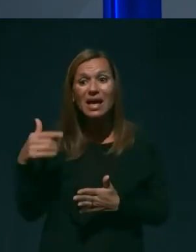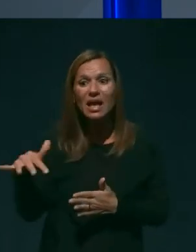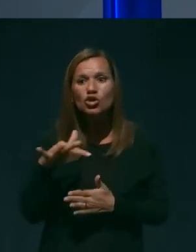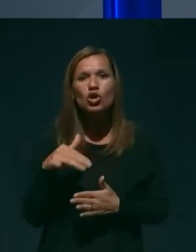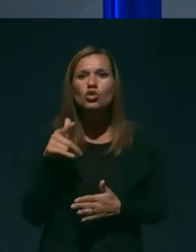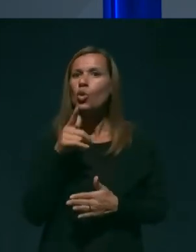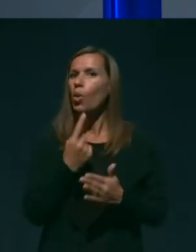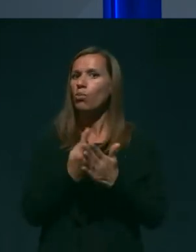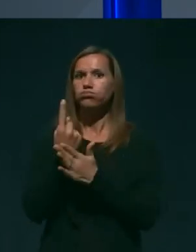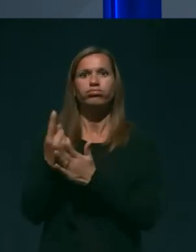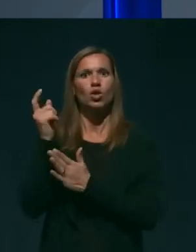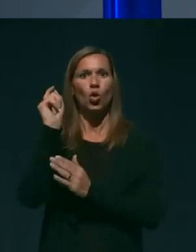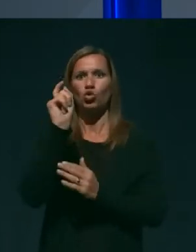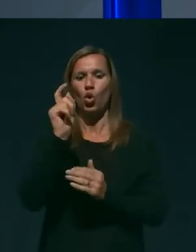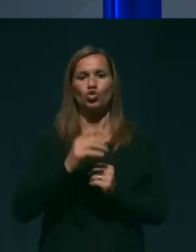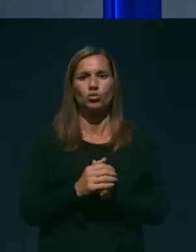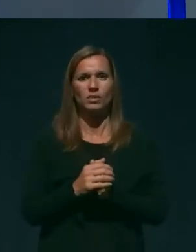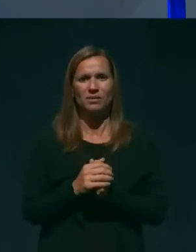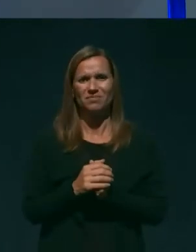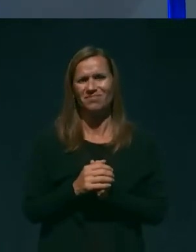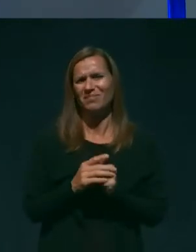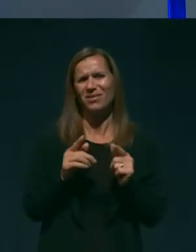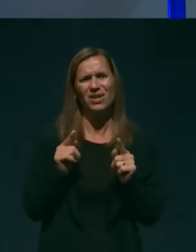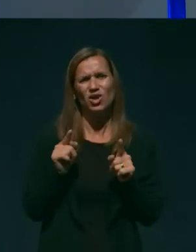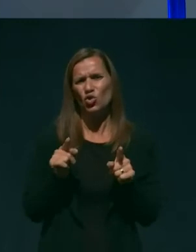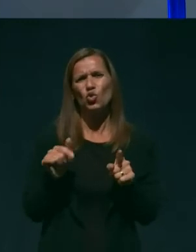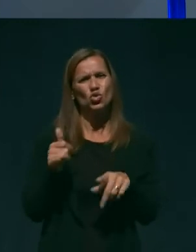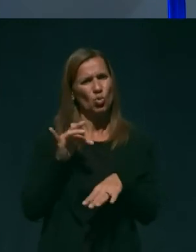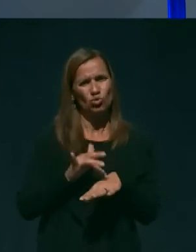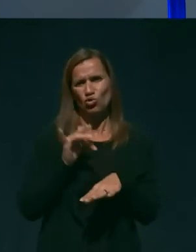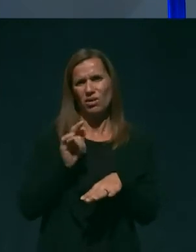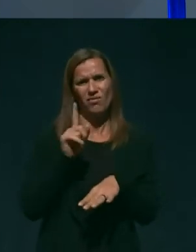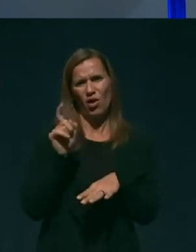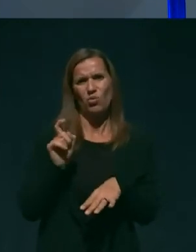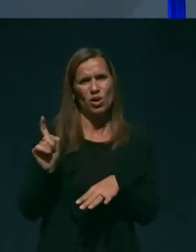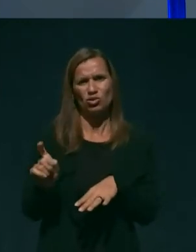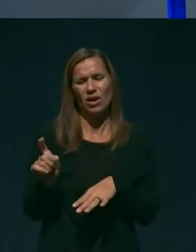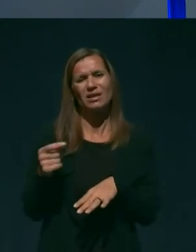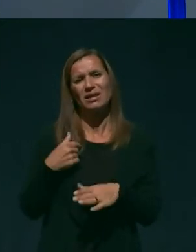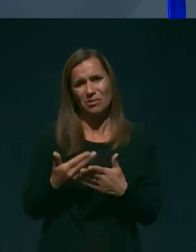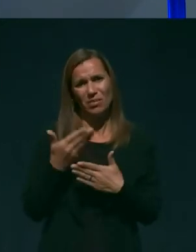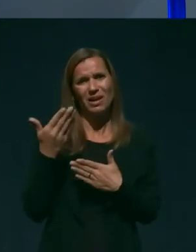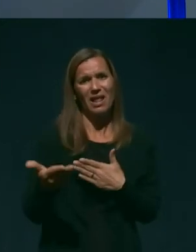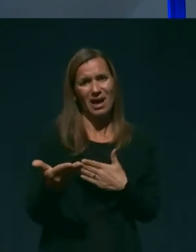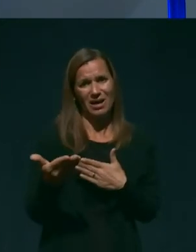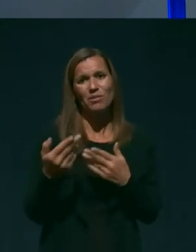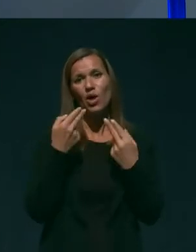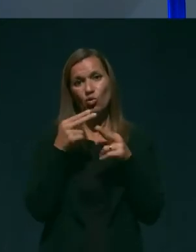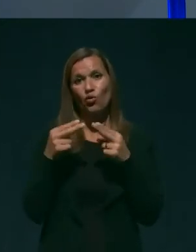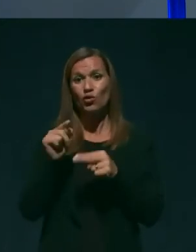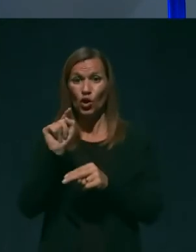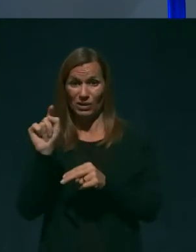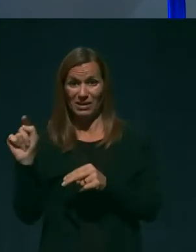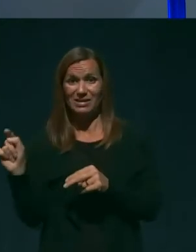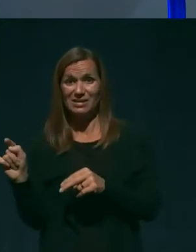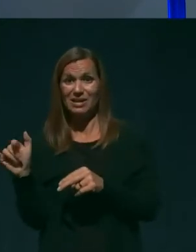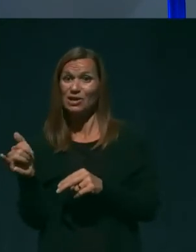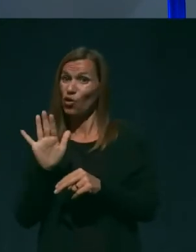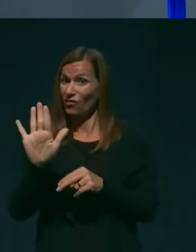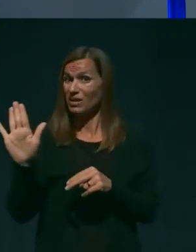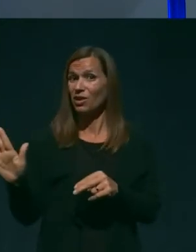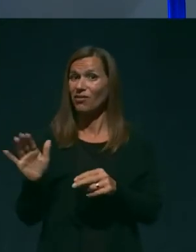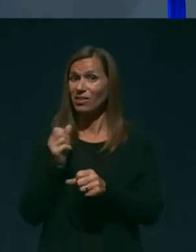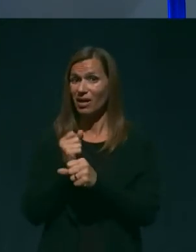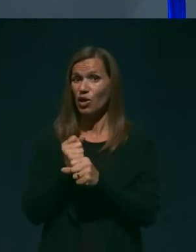do tošb. Lete, to so zelo tukaj vprašanja. Zelo. predlagam, da odgovorijo tisti, ki so se v svojem delu